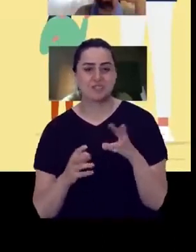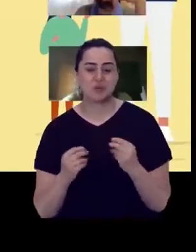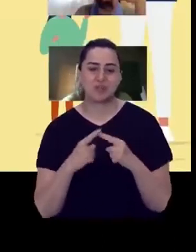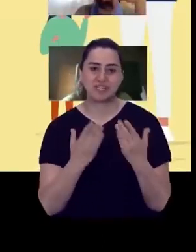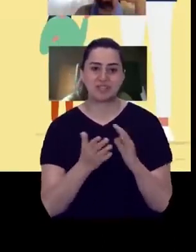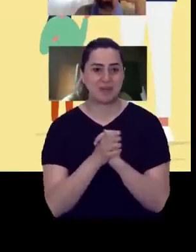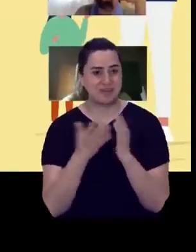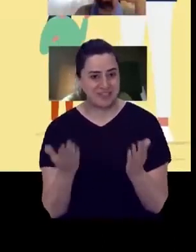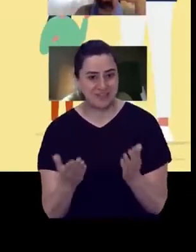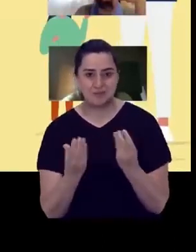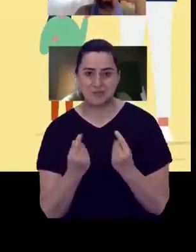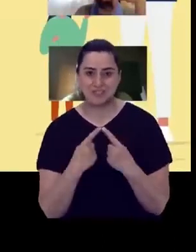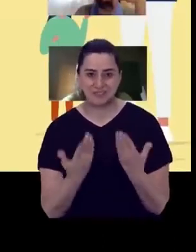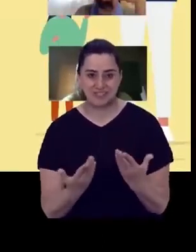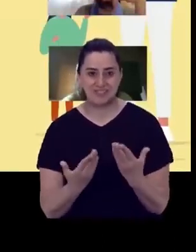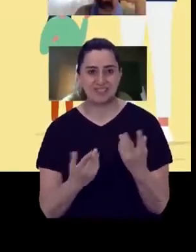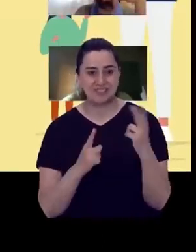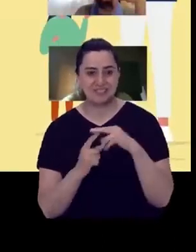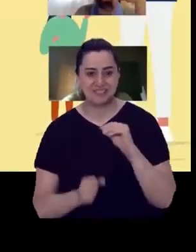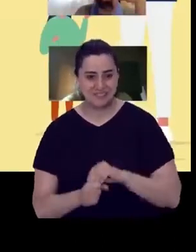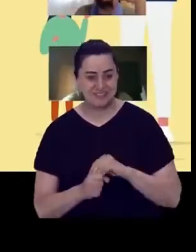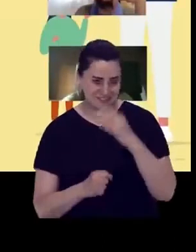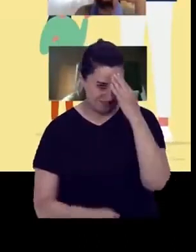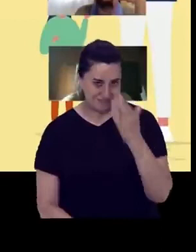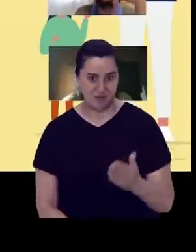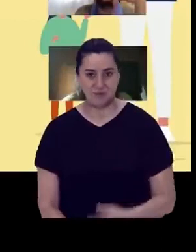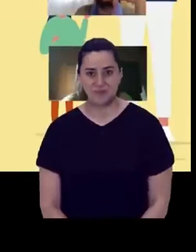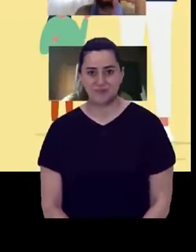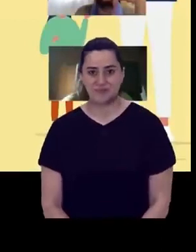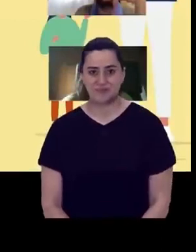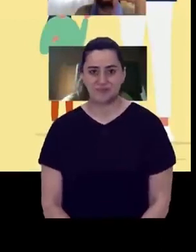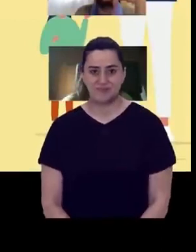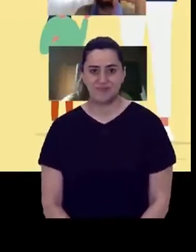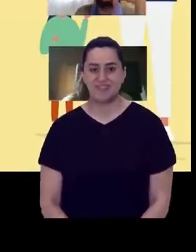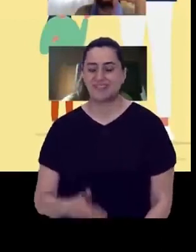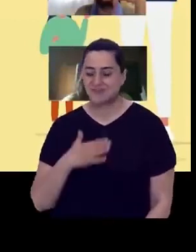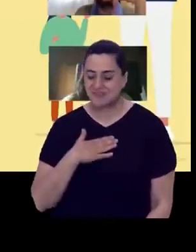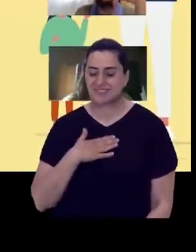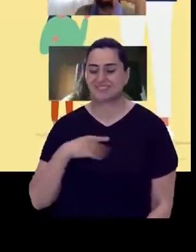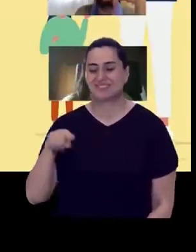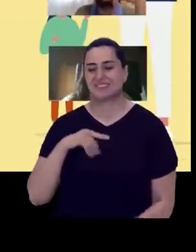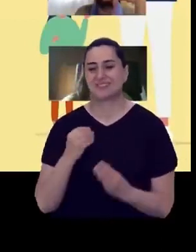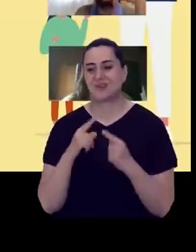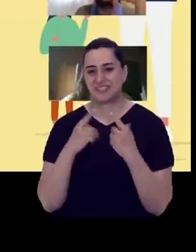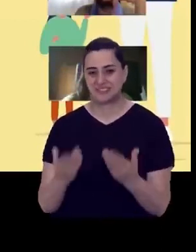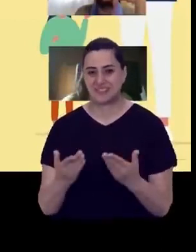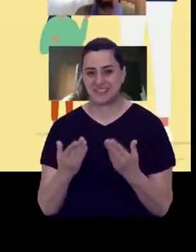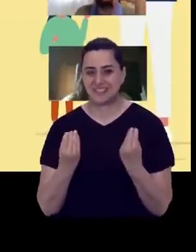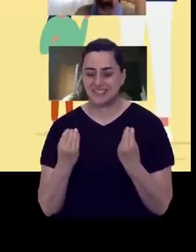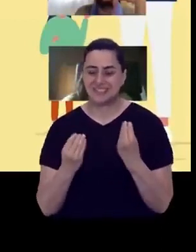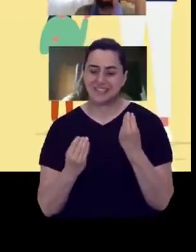çok tebrik ederim sizi. Çok teşekkür ederim yayına da katıldığınız için. Sağ olun. Biz çok teşekkür ederiz